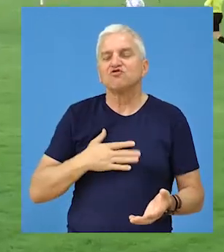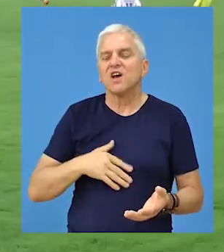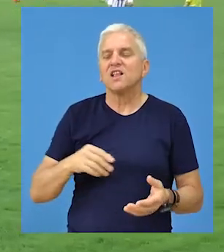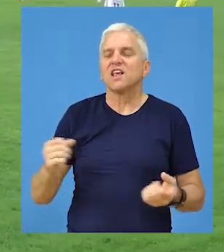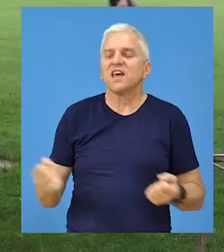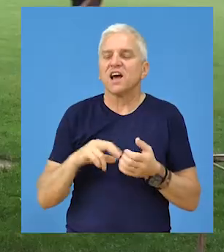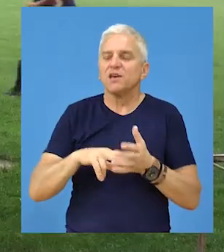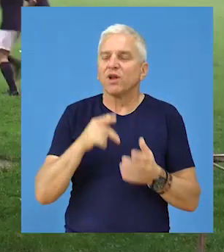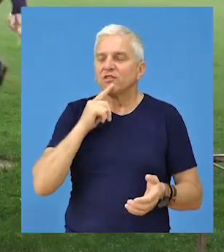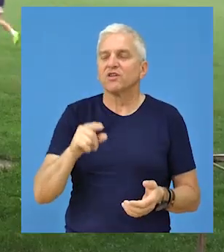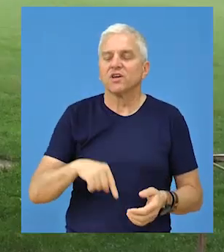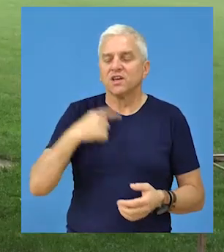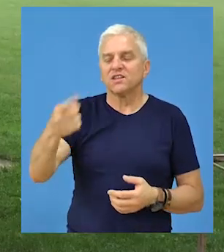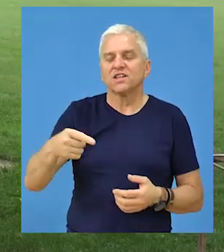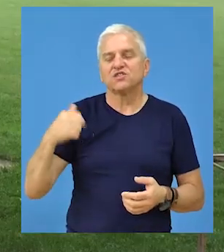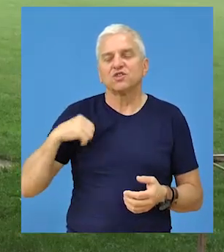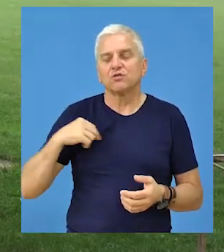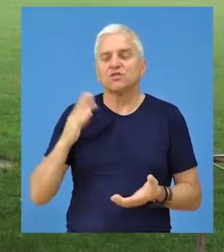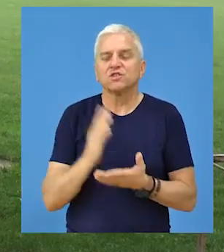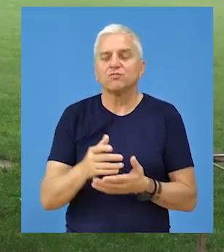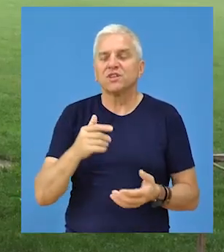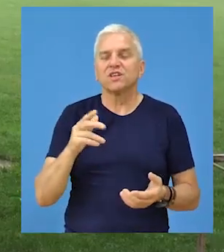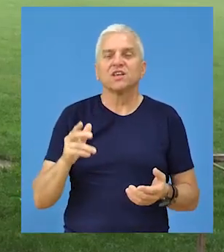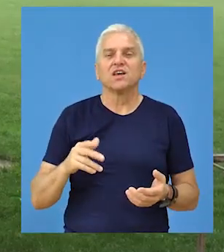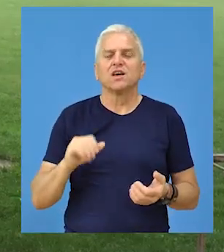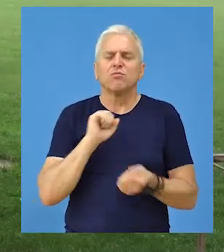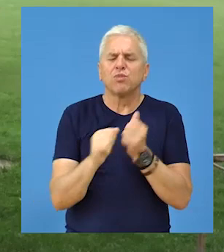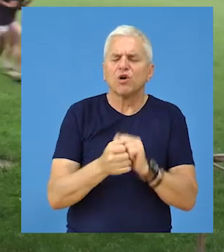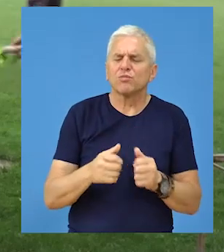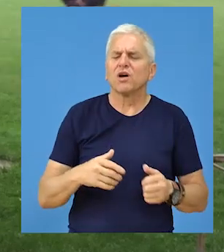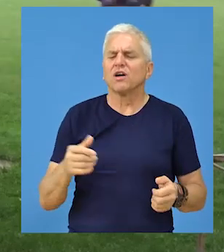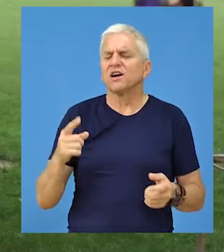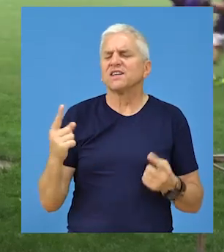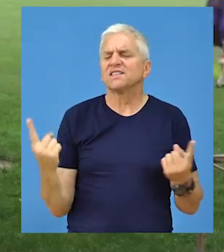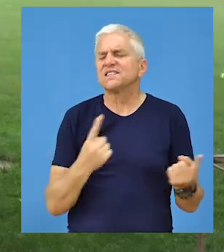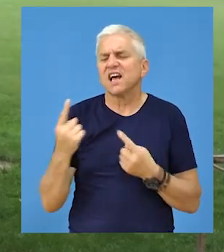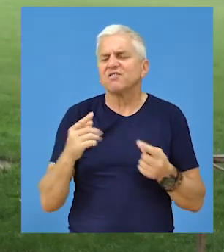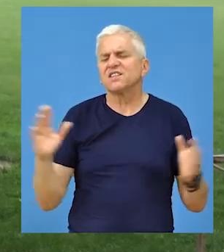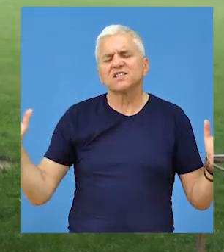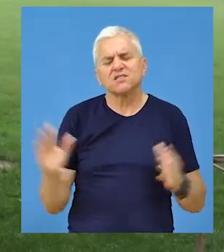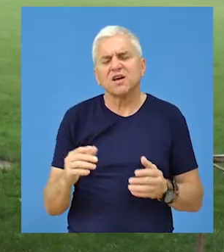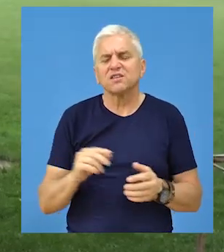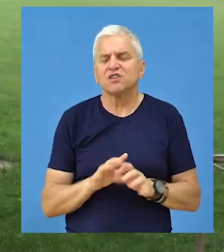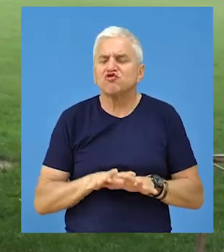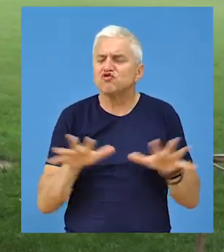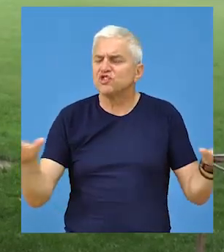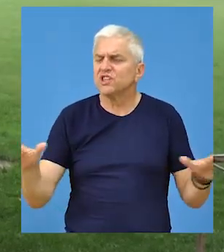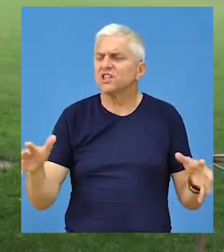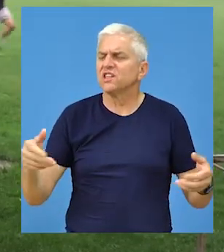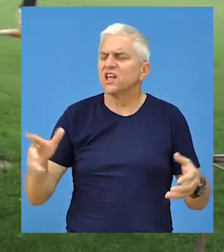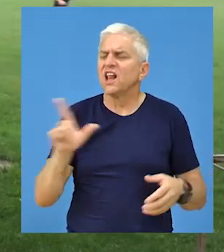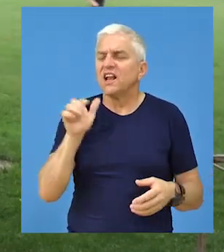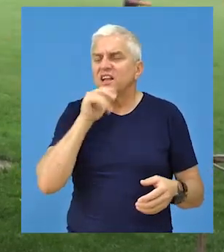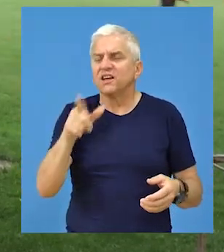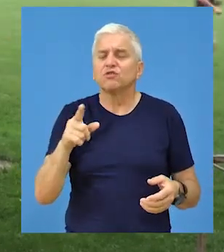želje i ambicije. Iduće godine će biti borbe, sve zavisi da li će se smenjivati Lige, da li će proširivati, da li će ostati. To sve ne